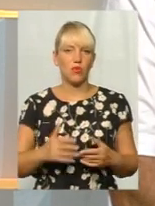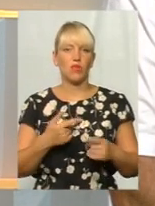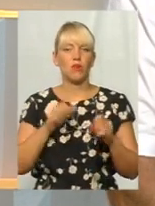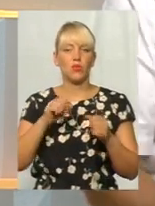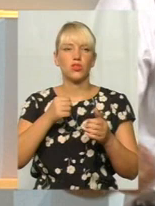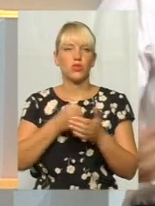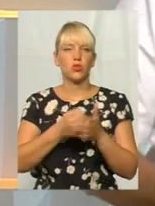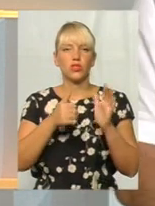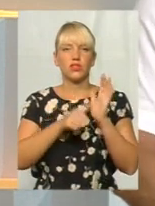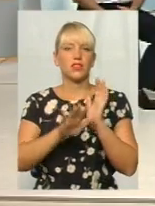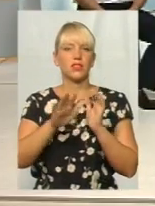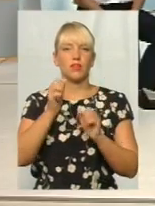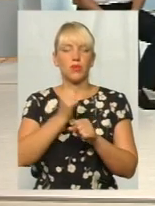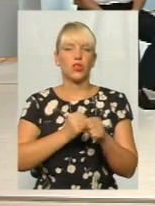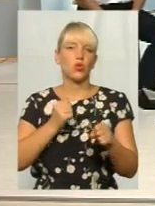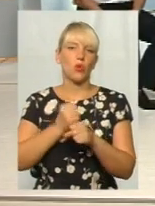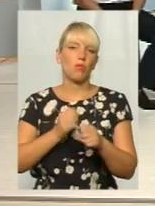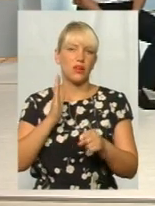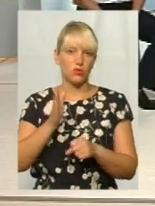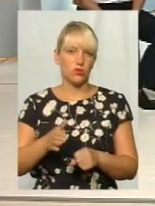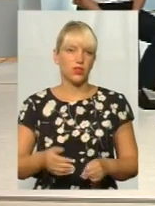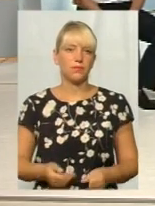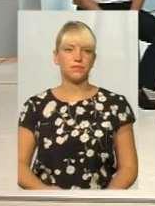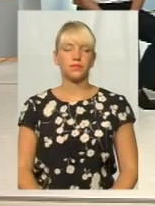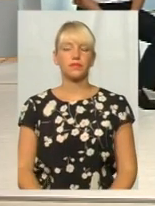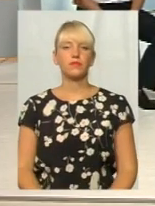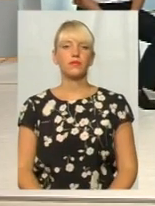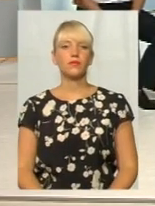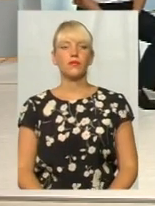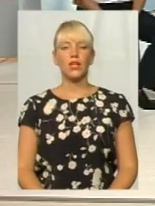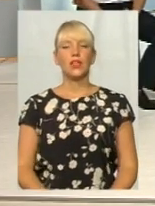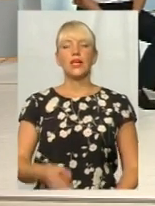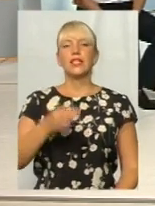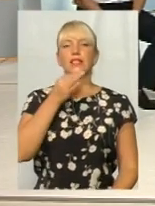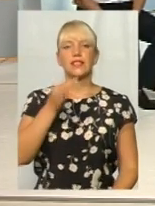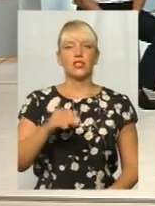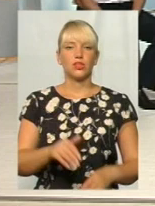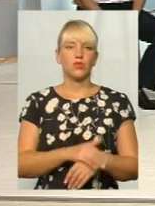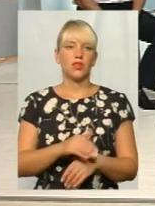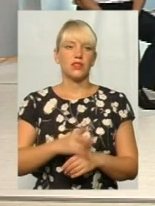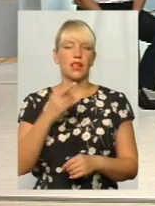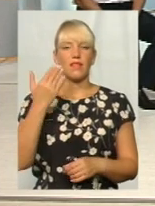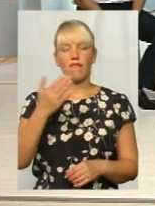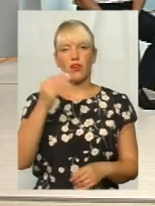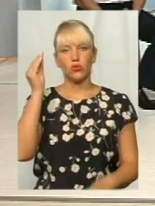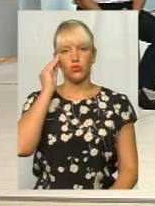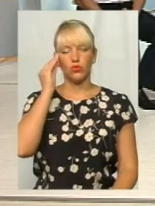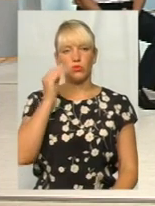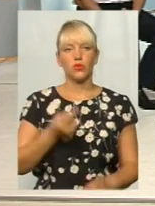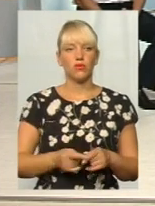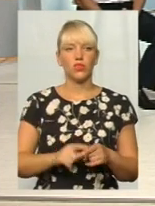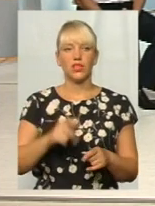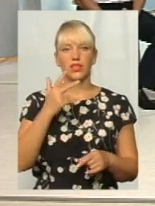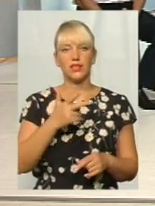допрацює. Геннадій Петрович, скажіть, будь ласка, на вашу думку, от тих